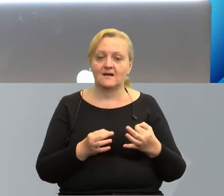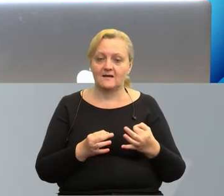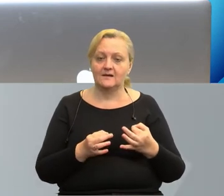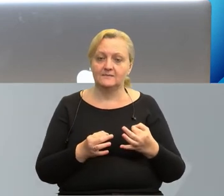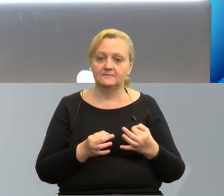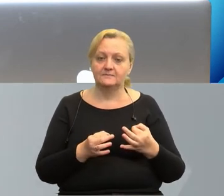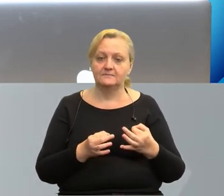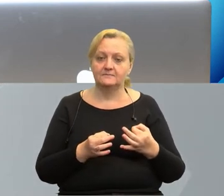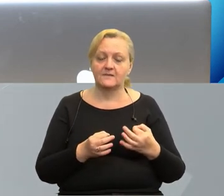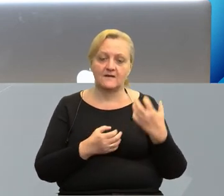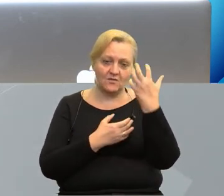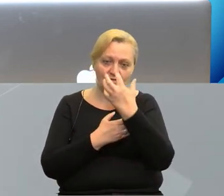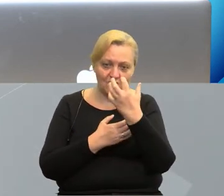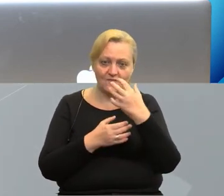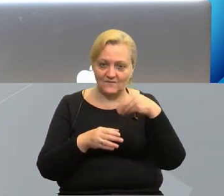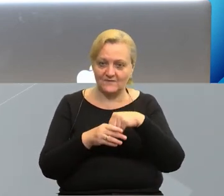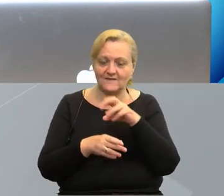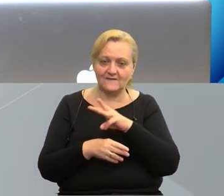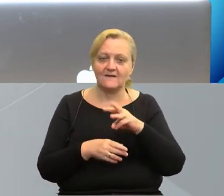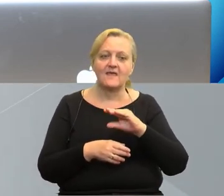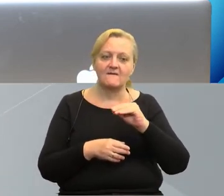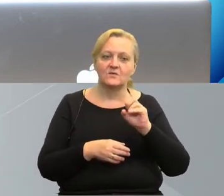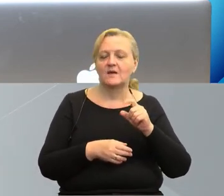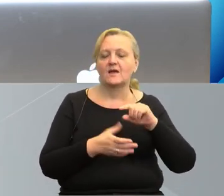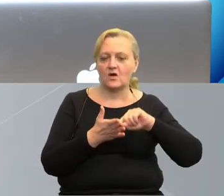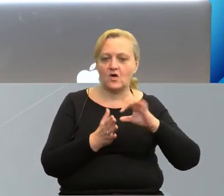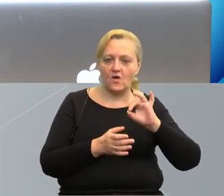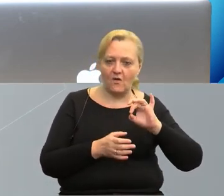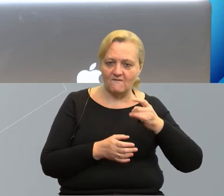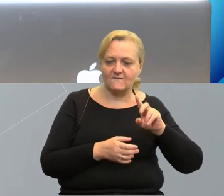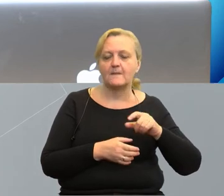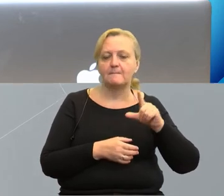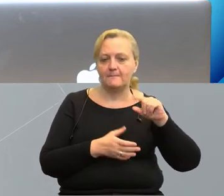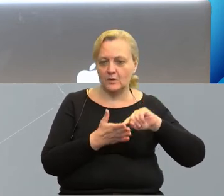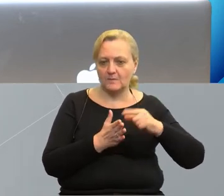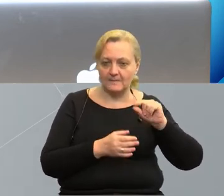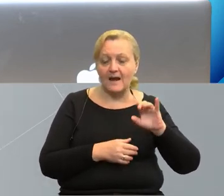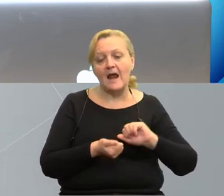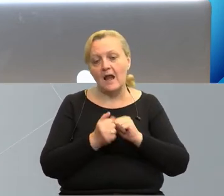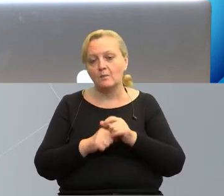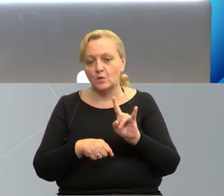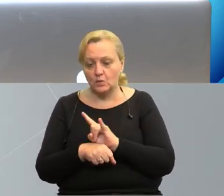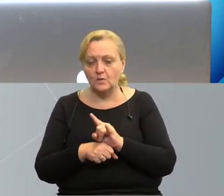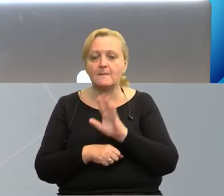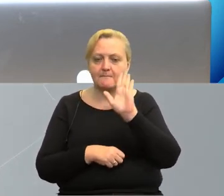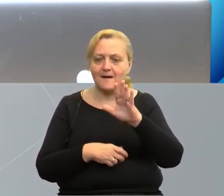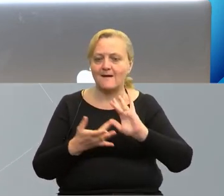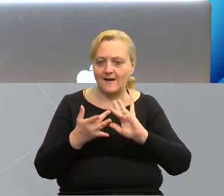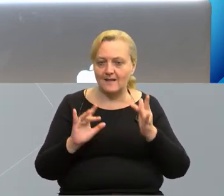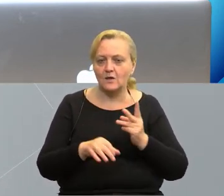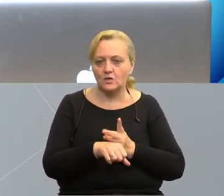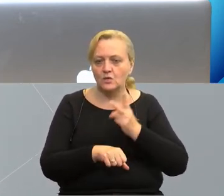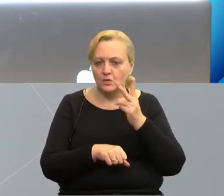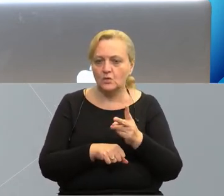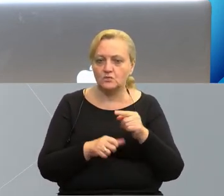przez stronę właśnie ewt.gov.pl, czy przez YouTube, tam mają Państwo linka, czy